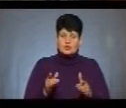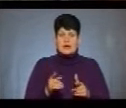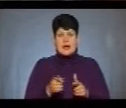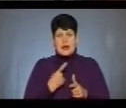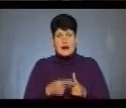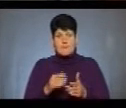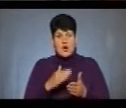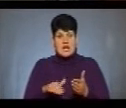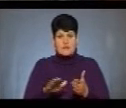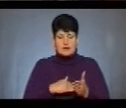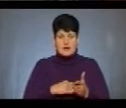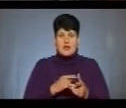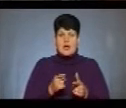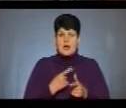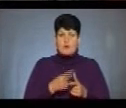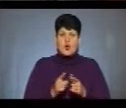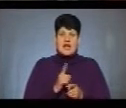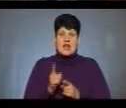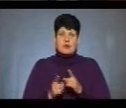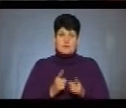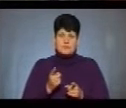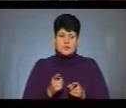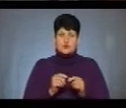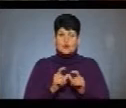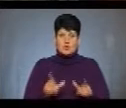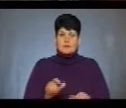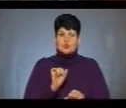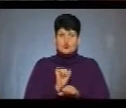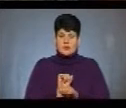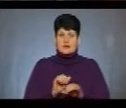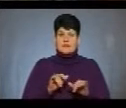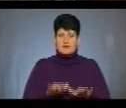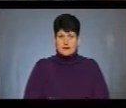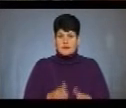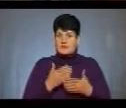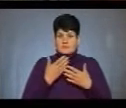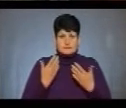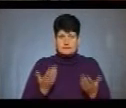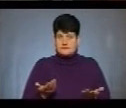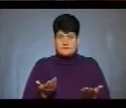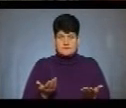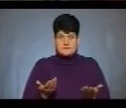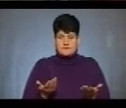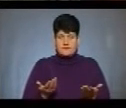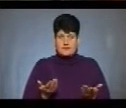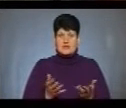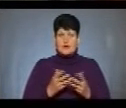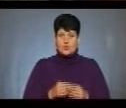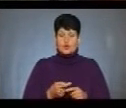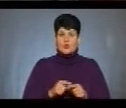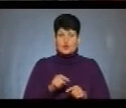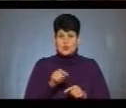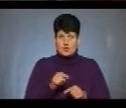ліквідовані, або реорганізовані. Слова «призупинена діяльність» не існує. За рахунок цього,